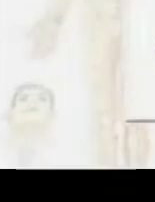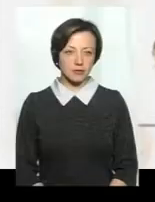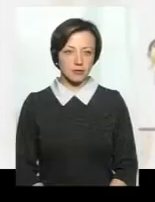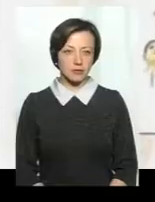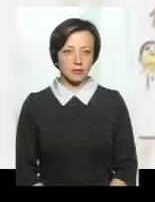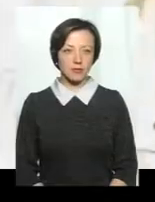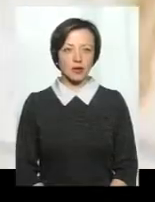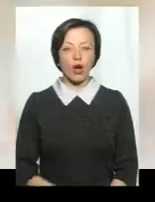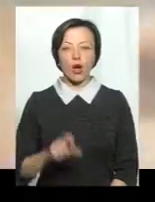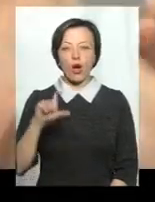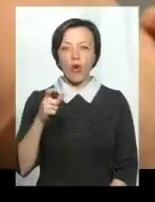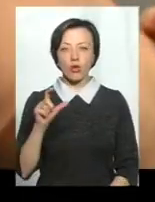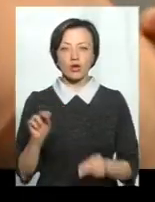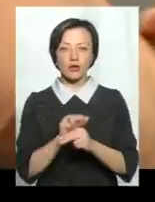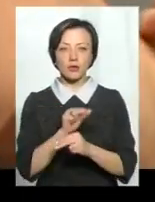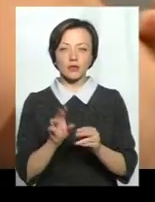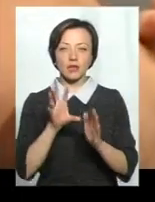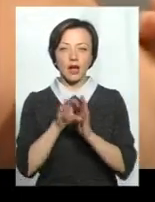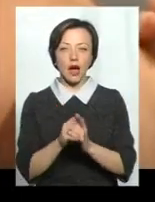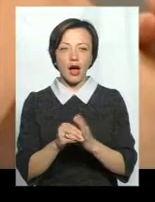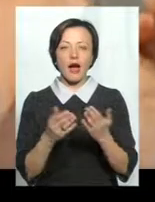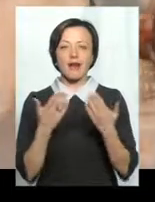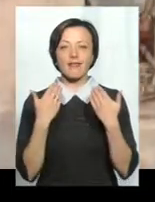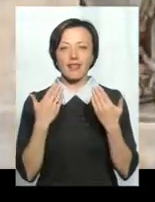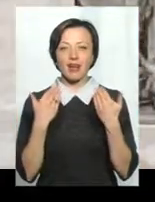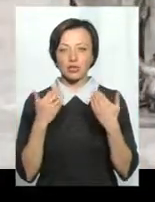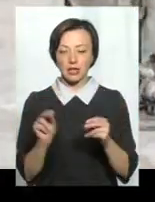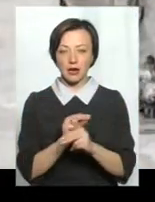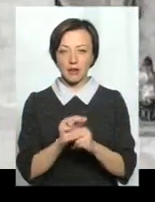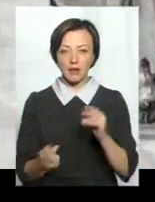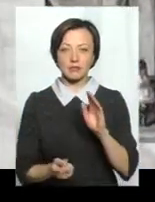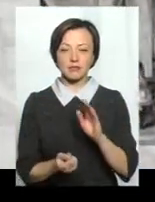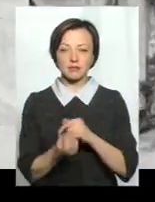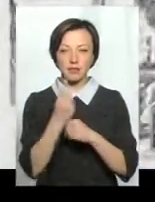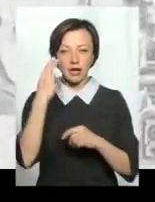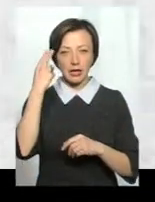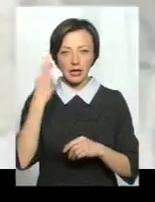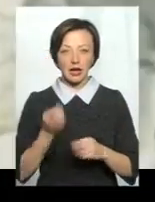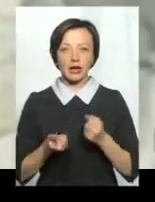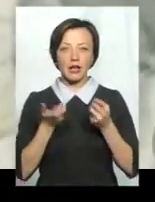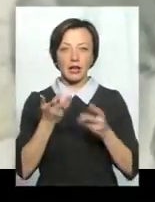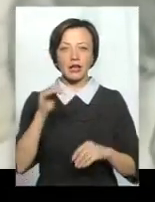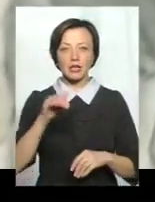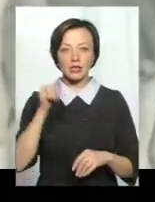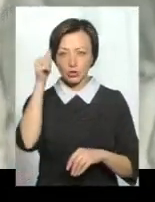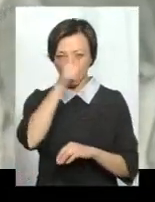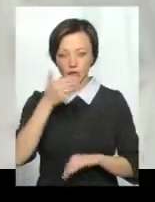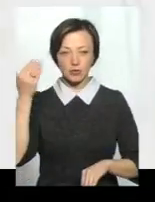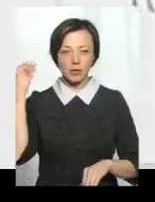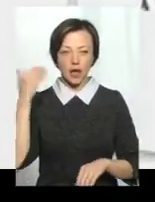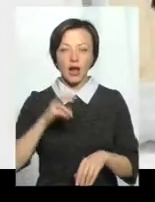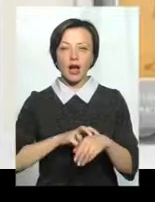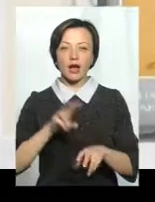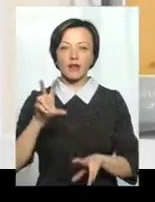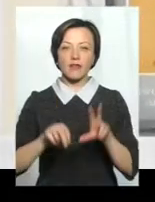Голкотерапія – одна з основних складових рефлексотерапії. Вона зародилася у Китаї кілька тисячоліть тому. Стародавні лікарі